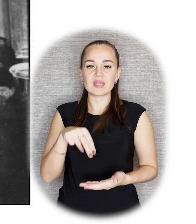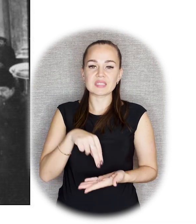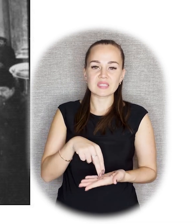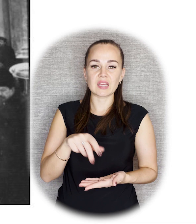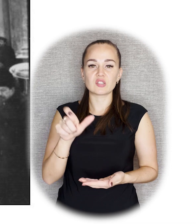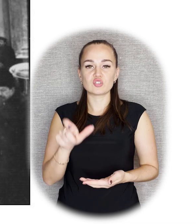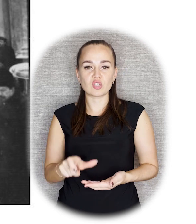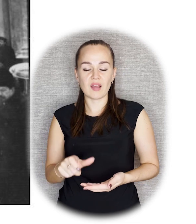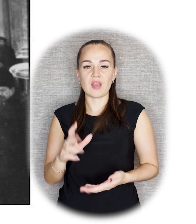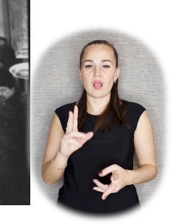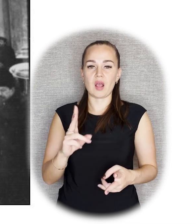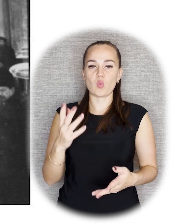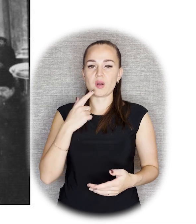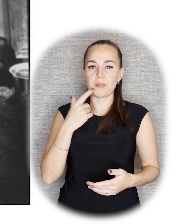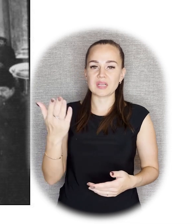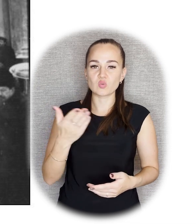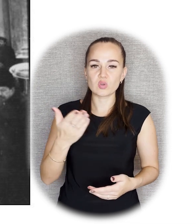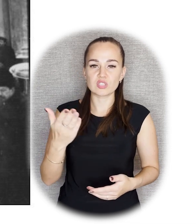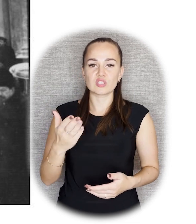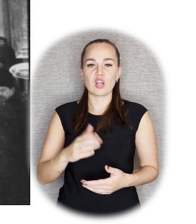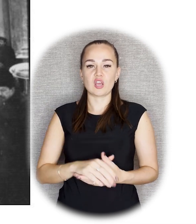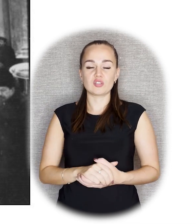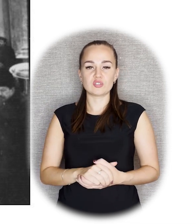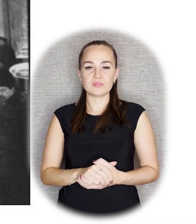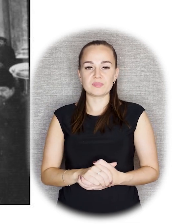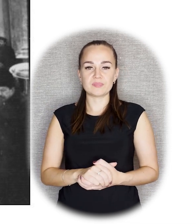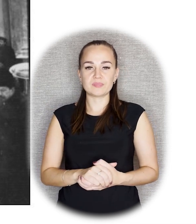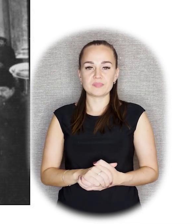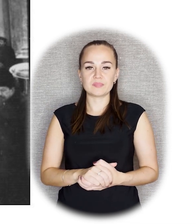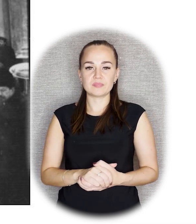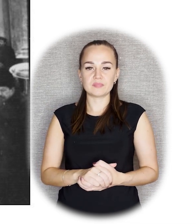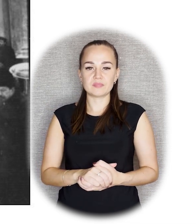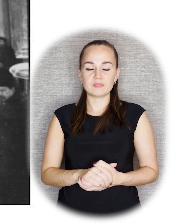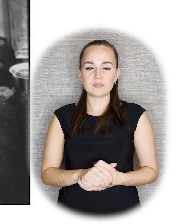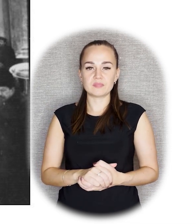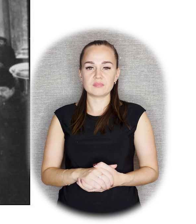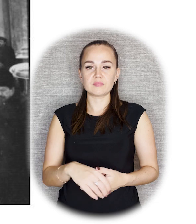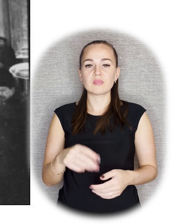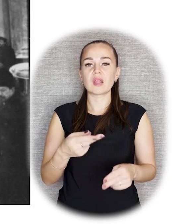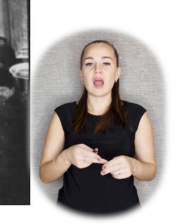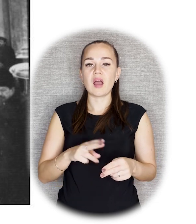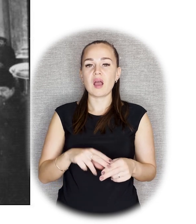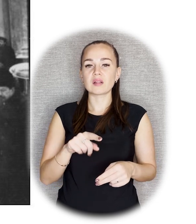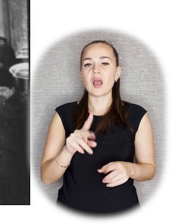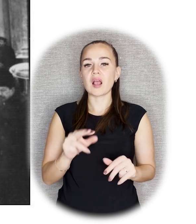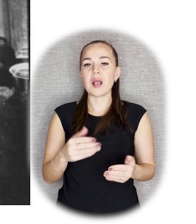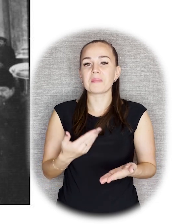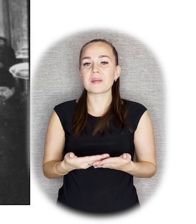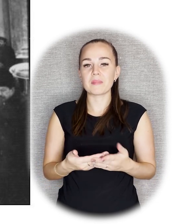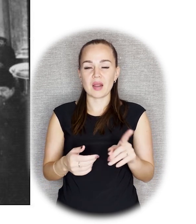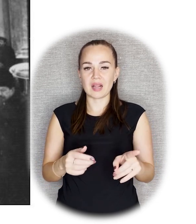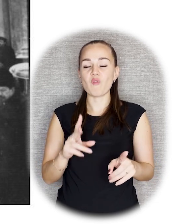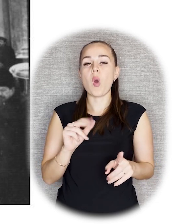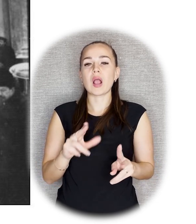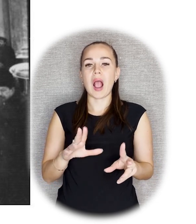произносит речь на митинге. И видим всех собравшихся. Но это просто в качестве примеров того, как проходили